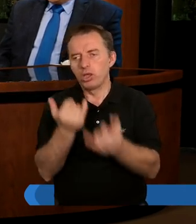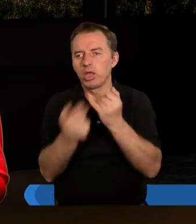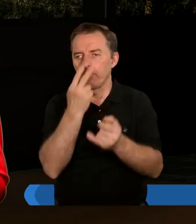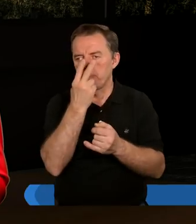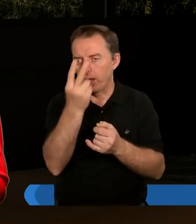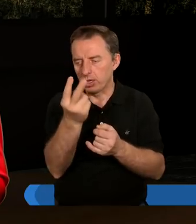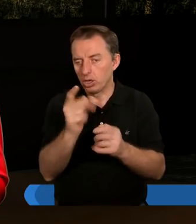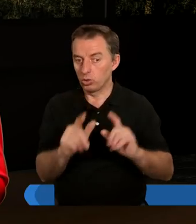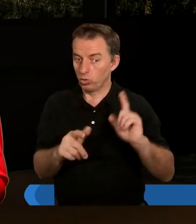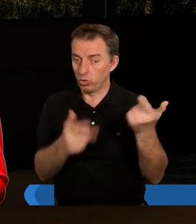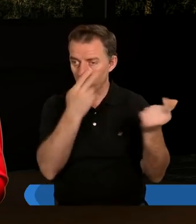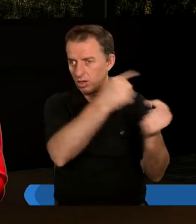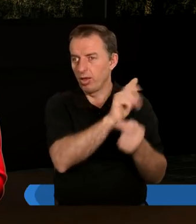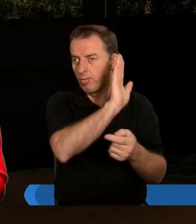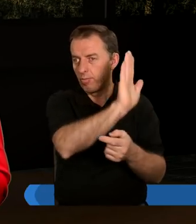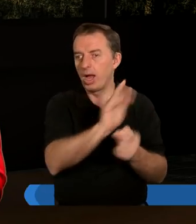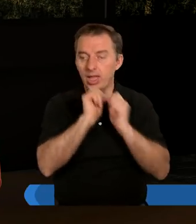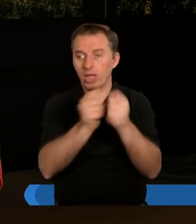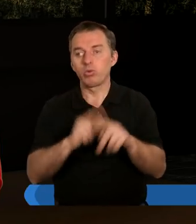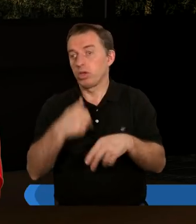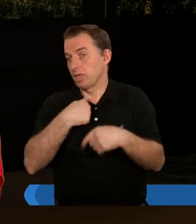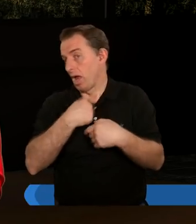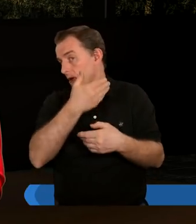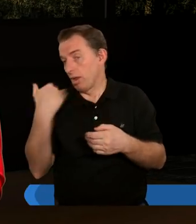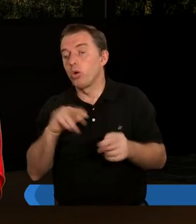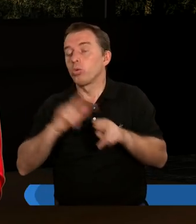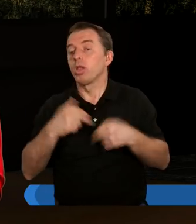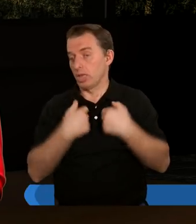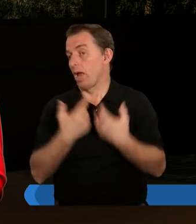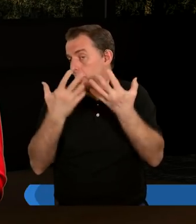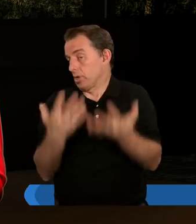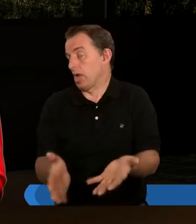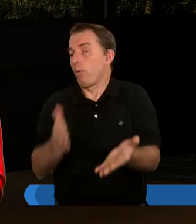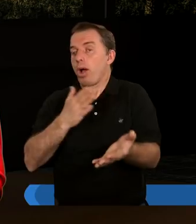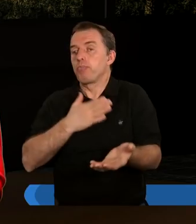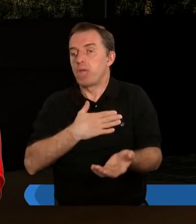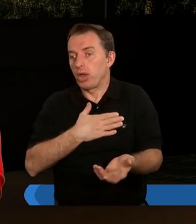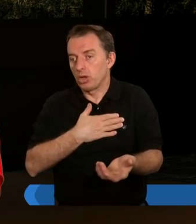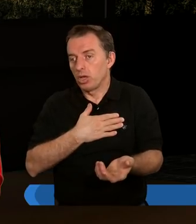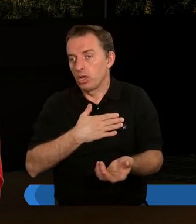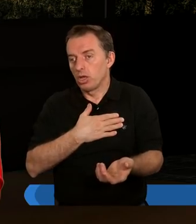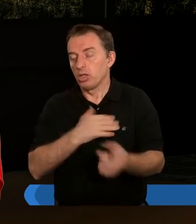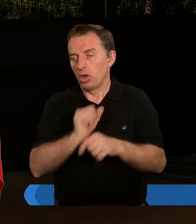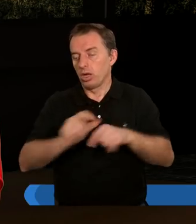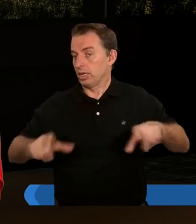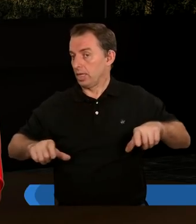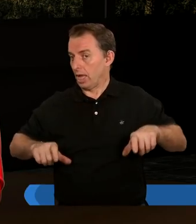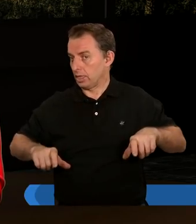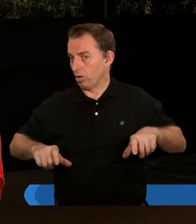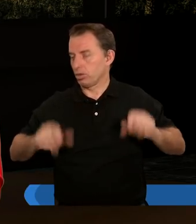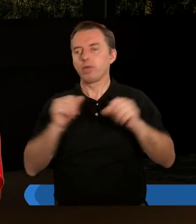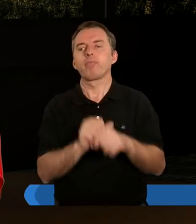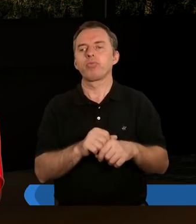patrzymy na drugą osobę, widzimy, że on ma dar, którego ja nie mam, a który bym chciała mieć. Więc zazdrość